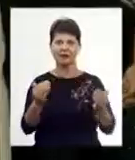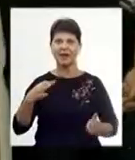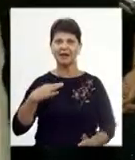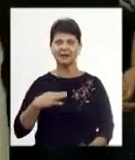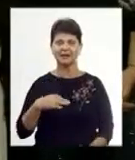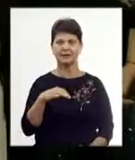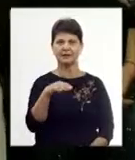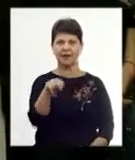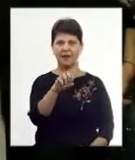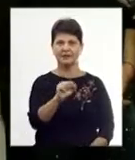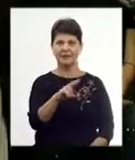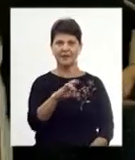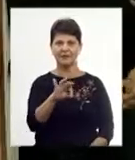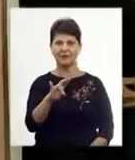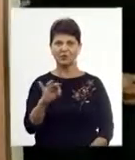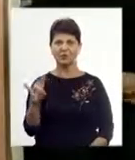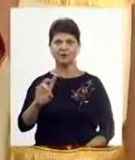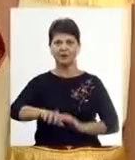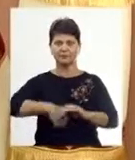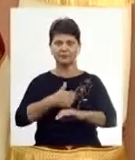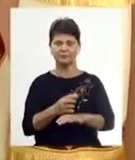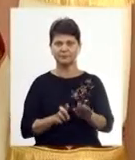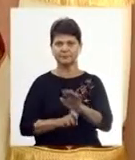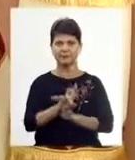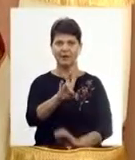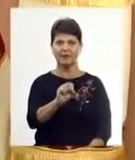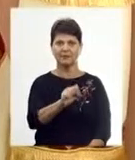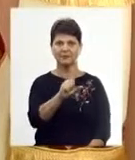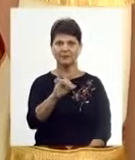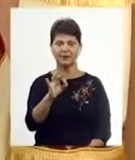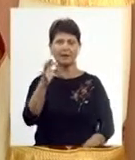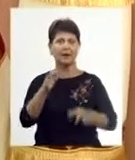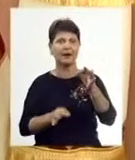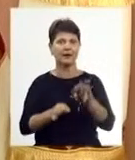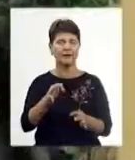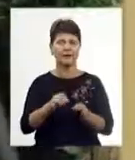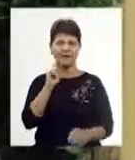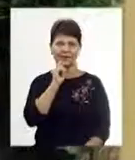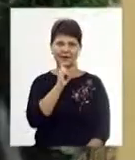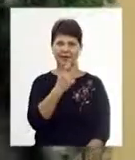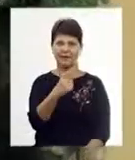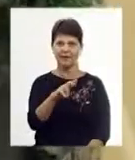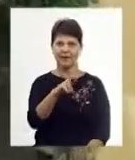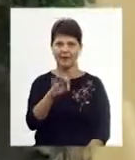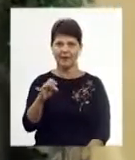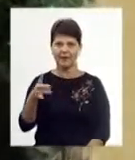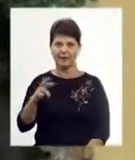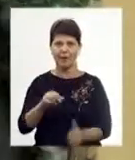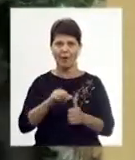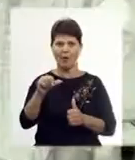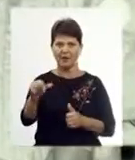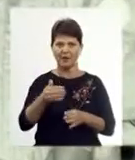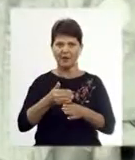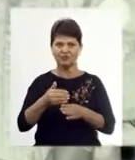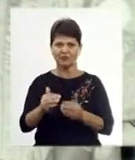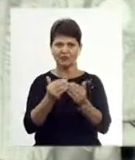Агафангела Давидовського – протоєрей Назарій, нині керівник історичного відділу Вінницької єпархії. Окрема частина експозиції